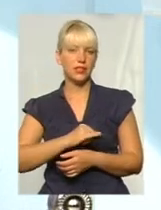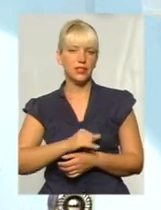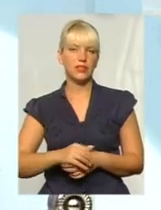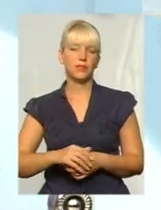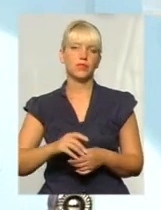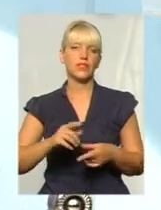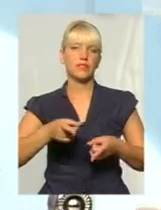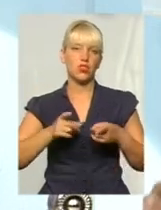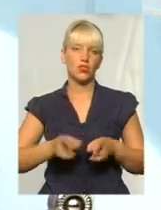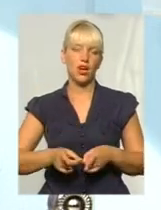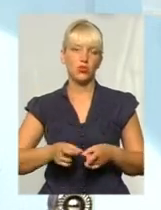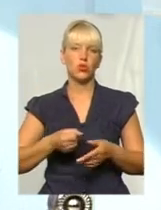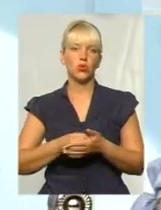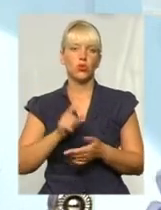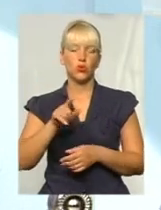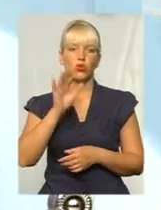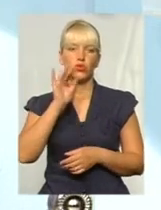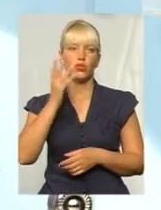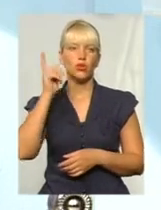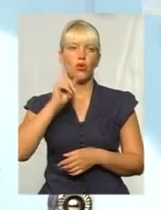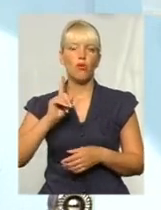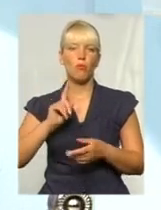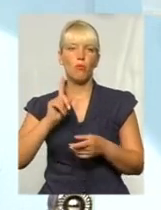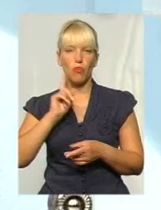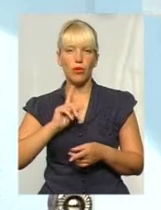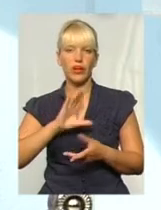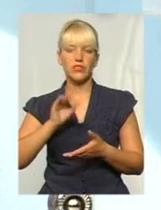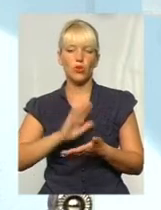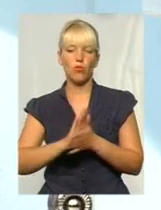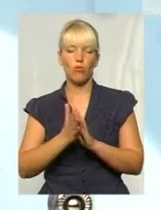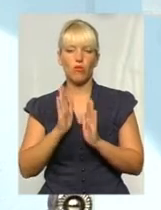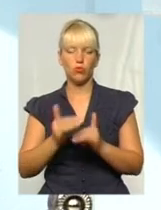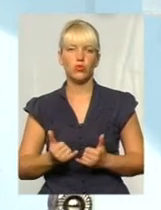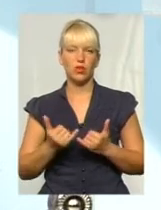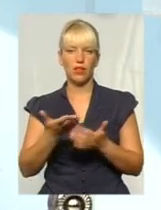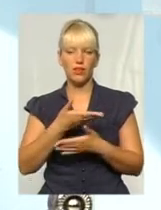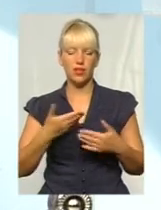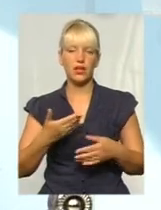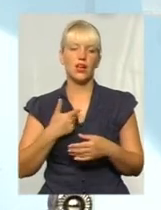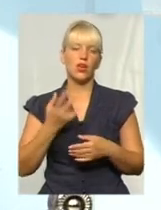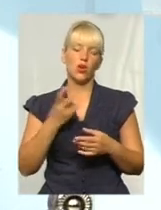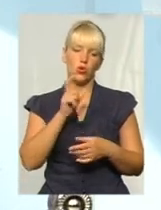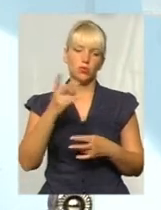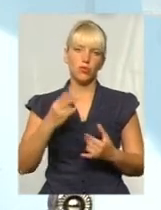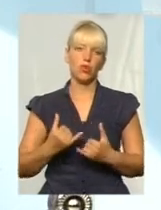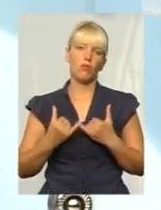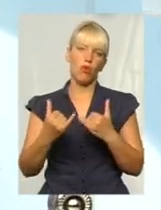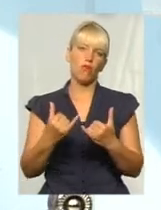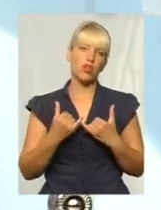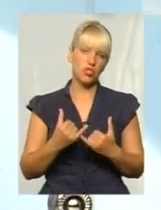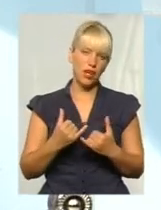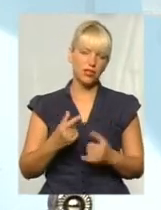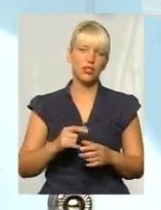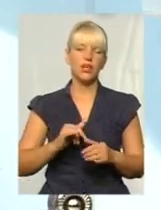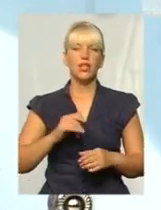І, звичайно, до того часу, поки всі умови будуть для нас, люди повинні поважати один одного, як пішоходи, так велосипедисти, так і